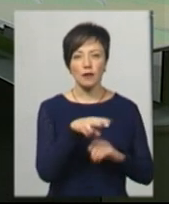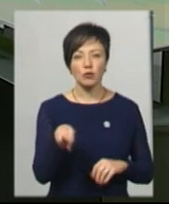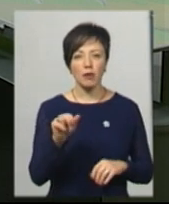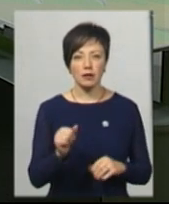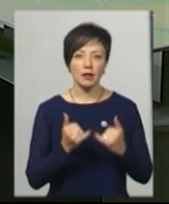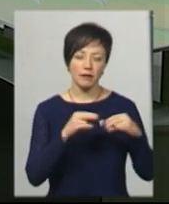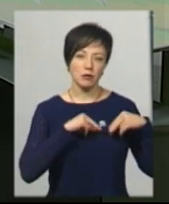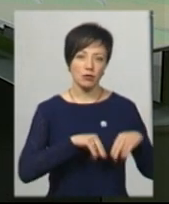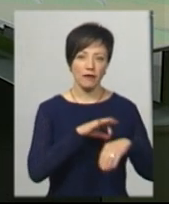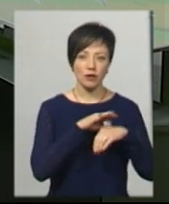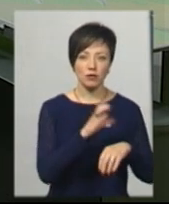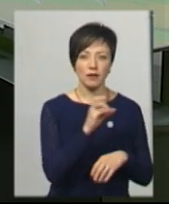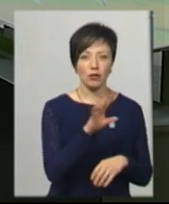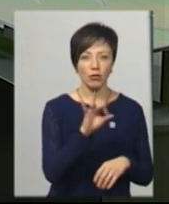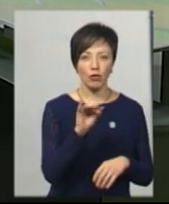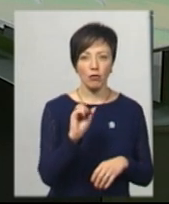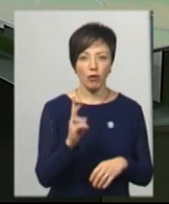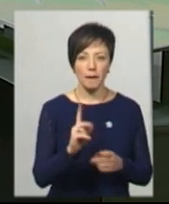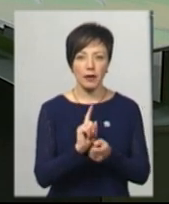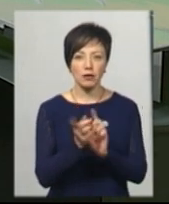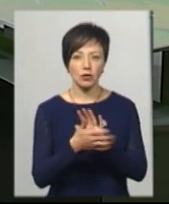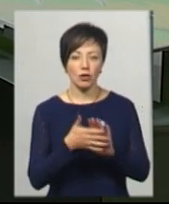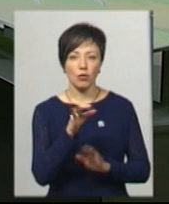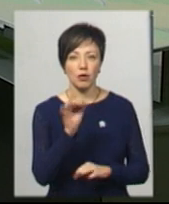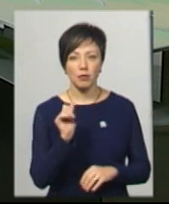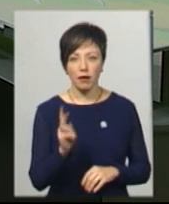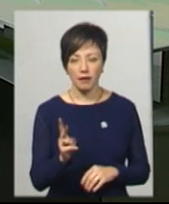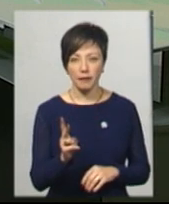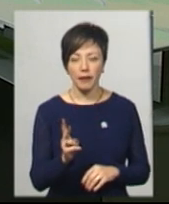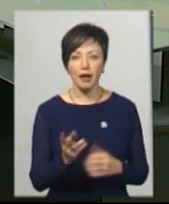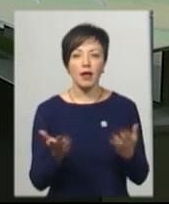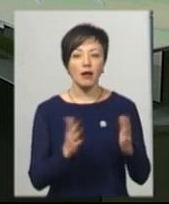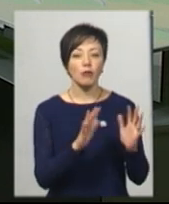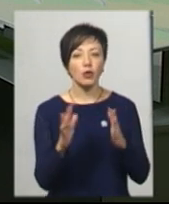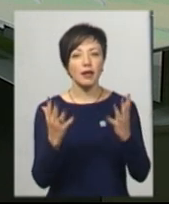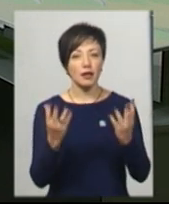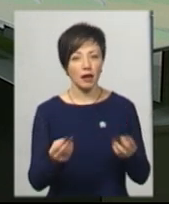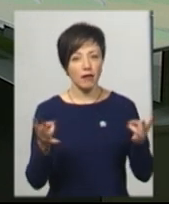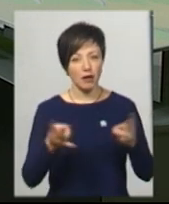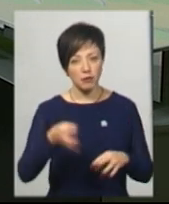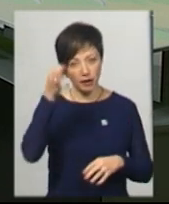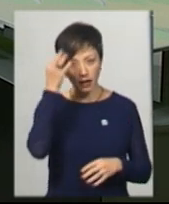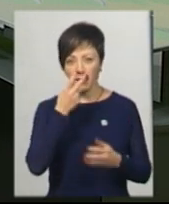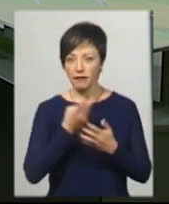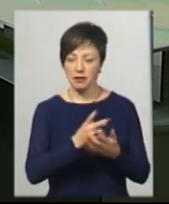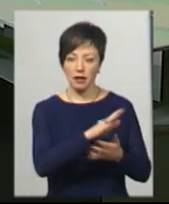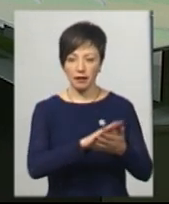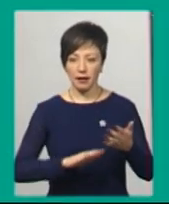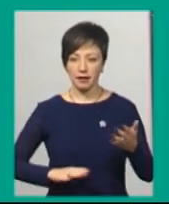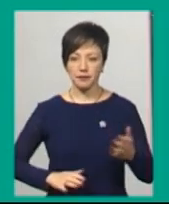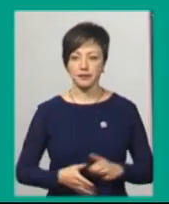В студії ведуча Світлана Поробок на жестову мову перекладає диктор Ольга Рибак. Які події дня варто пригадати, дивіться далі.